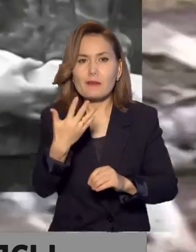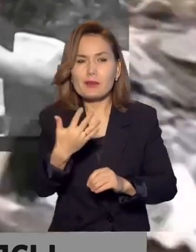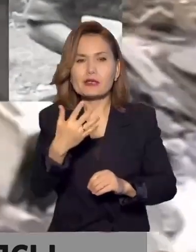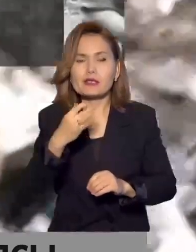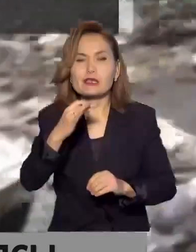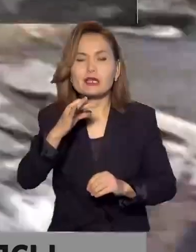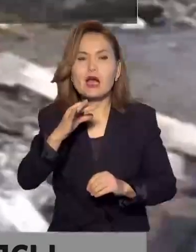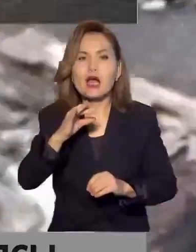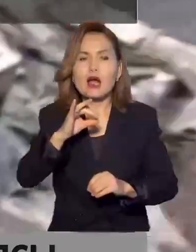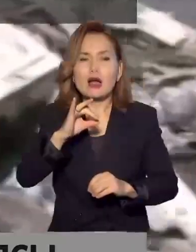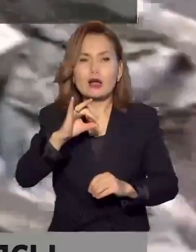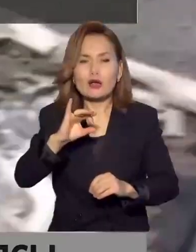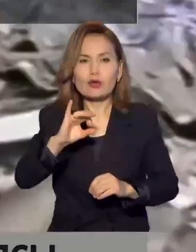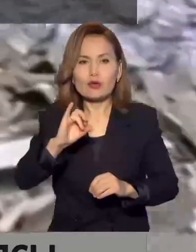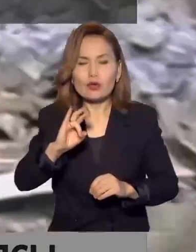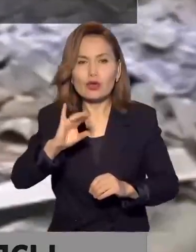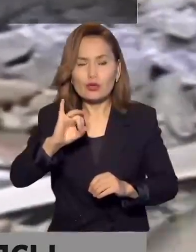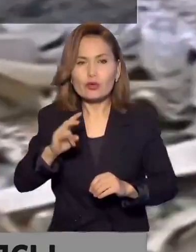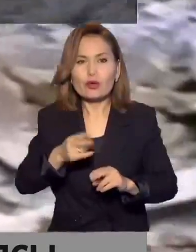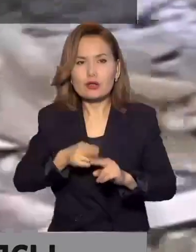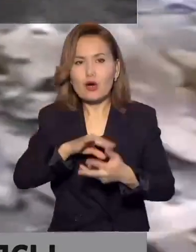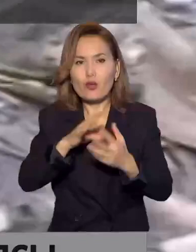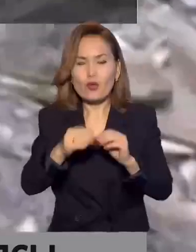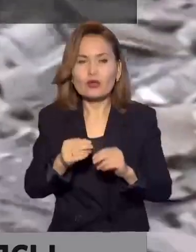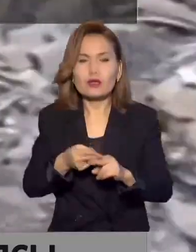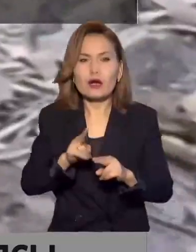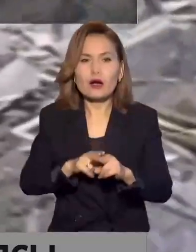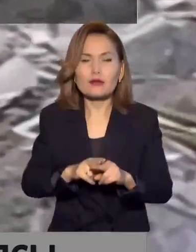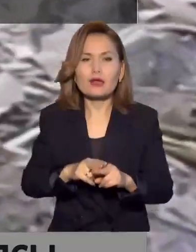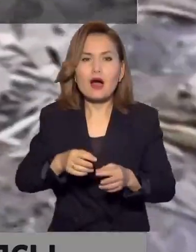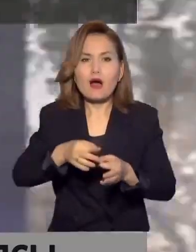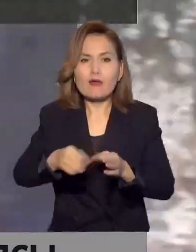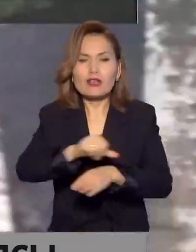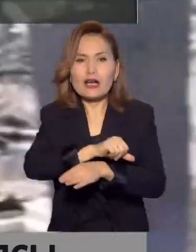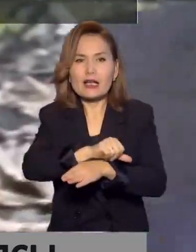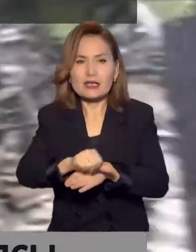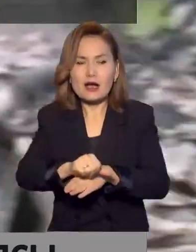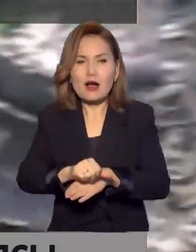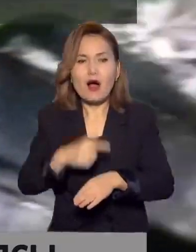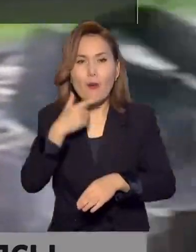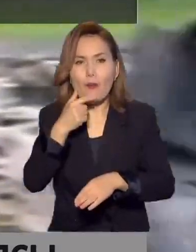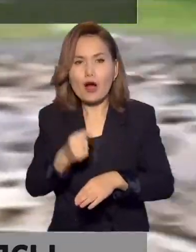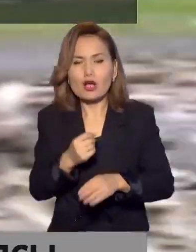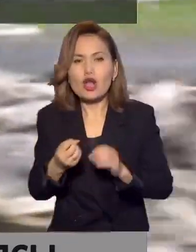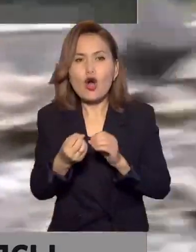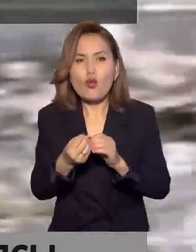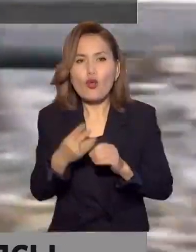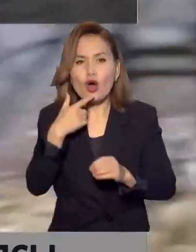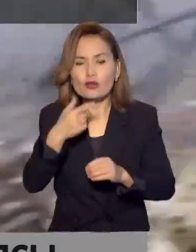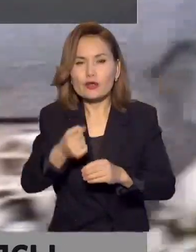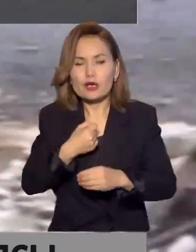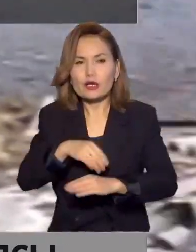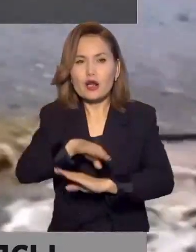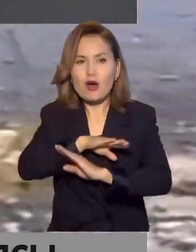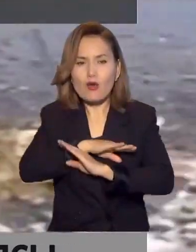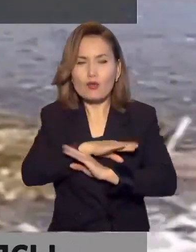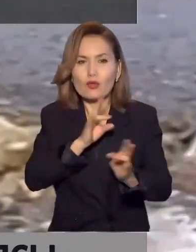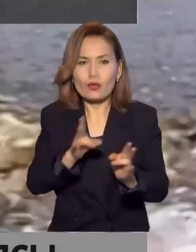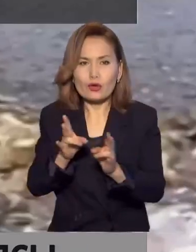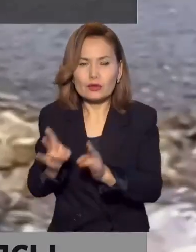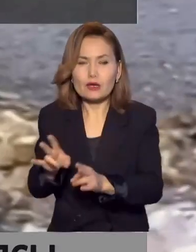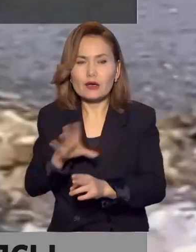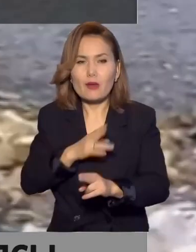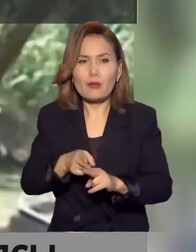арқан кергендегі қанды оқиға. 28-ші мамырда арқан керген шекара ғызметінде 14 шекарашымен қорғышы қаза тапты.